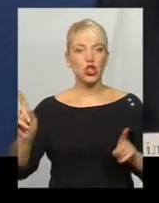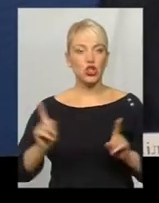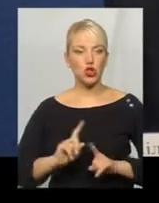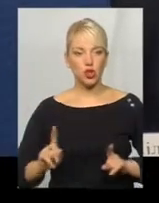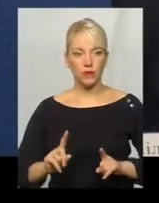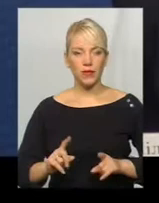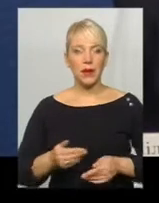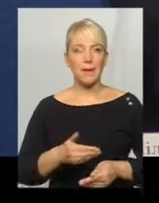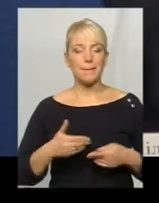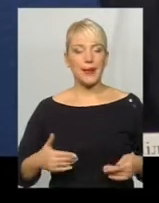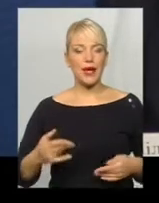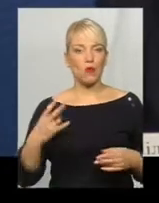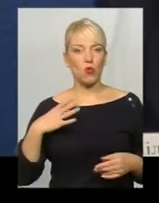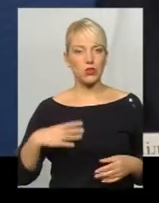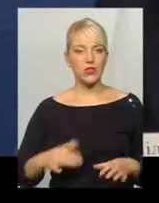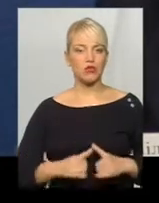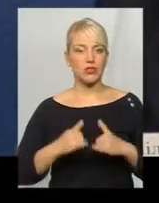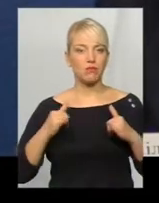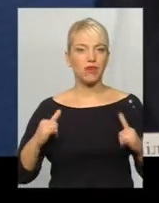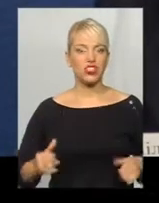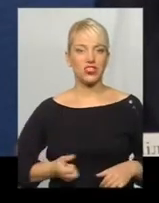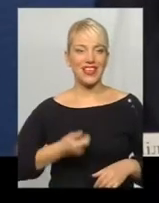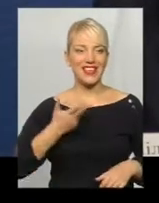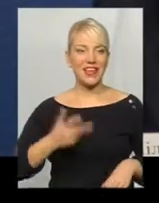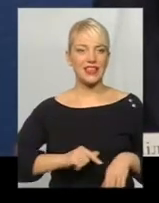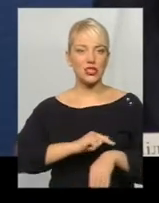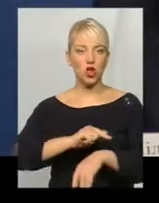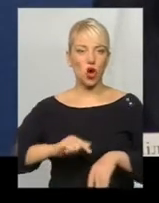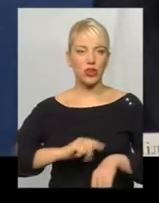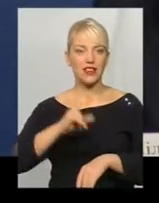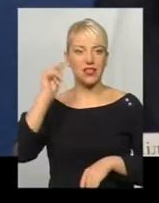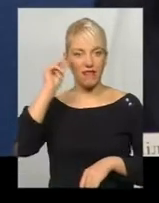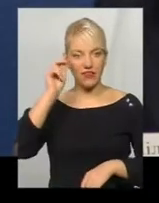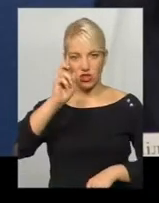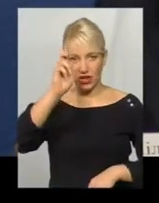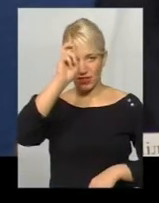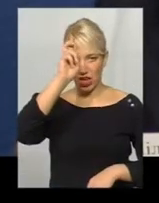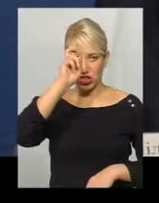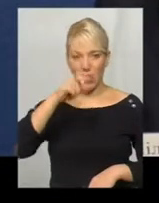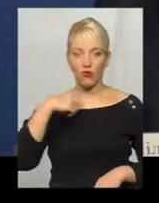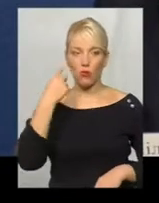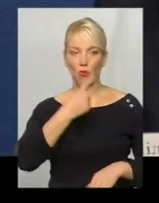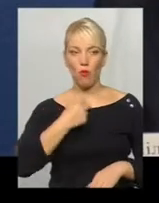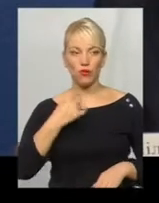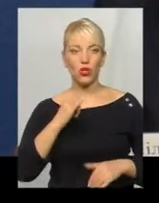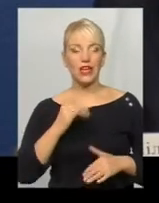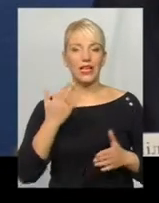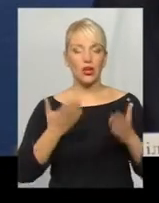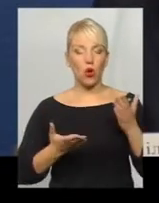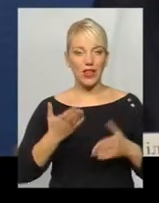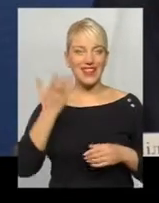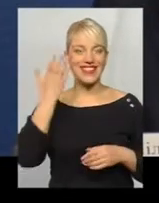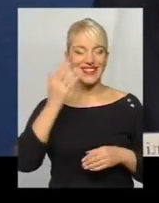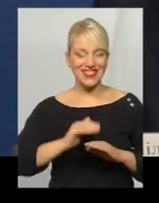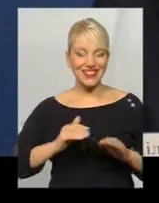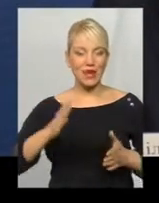ми мусимо збільшити кількість годин на вивчення державною мовою. І коли діти мають